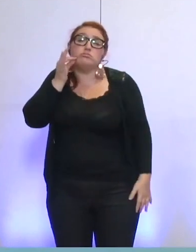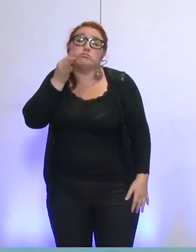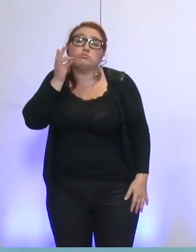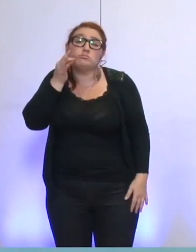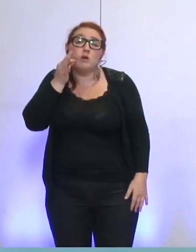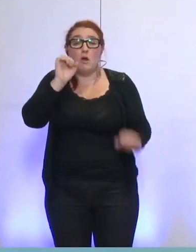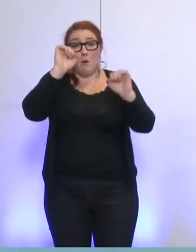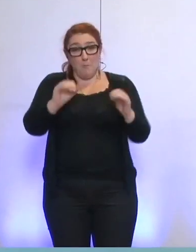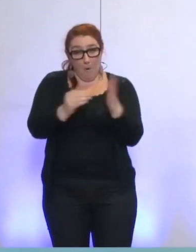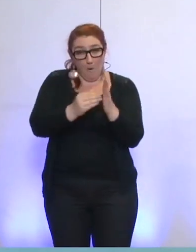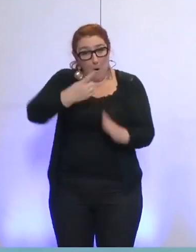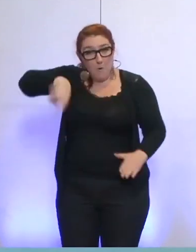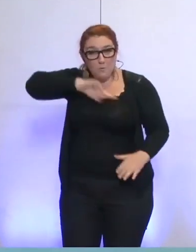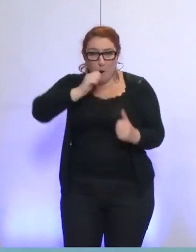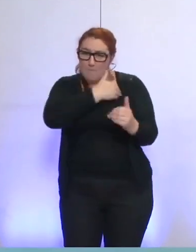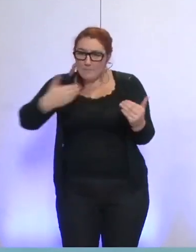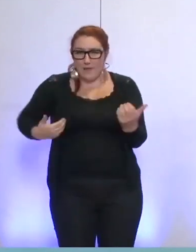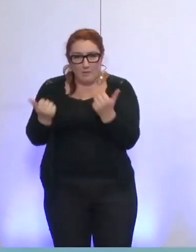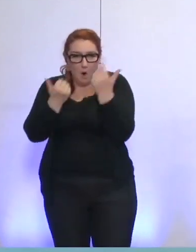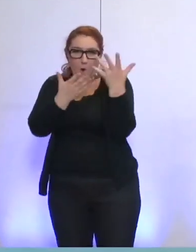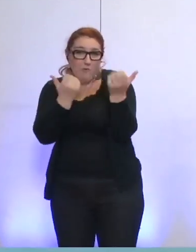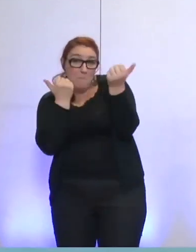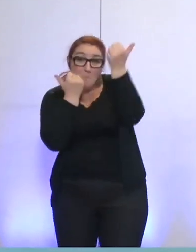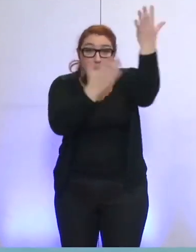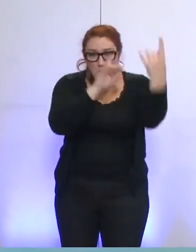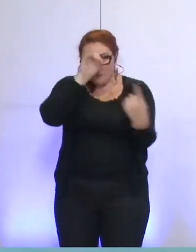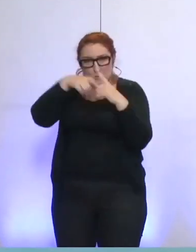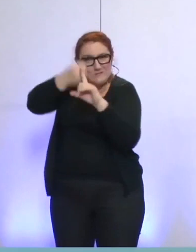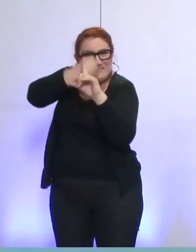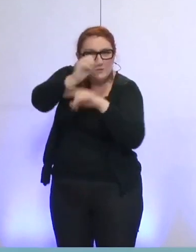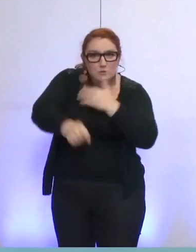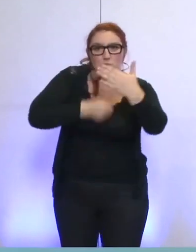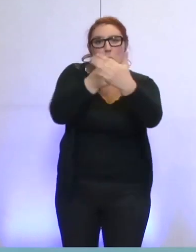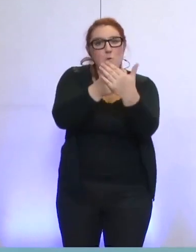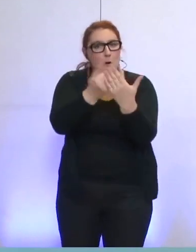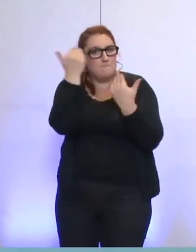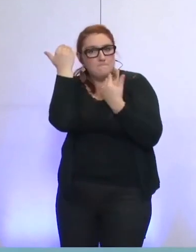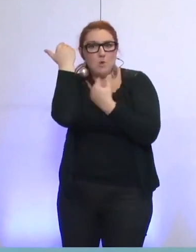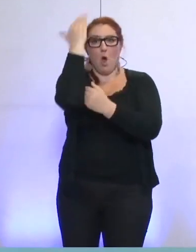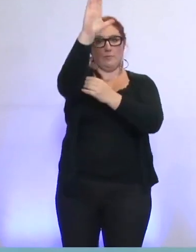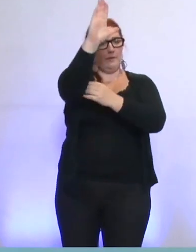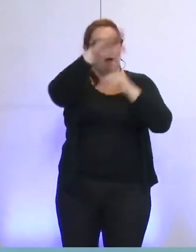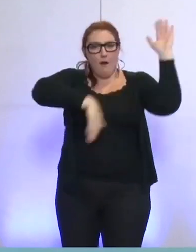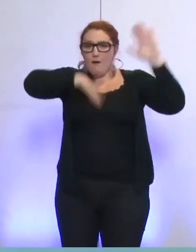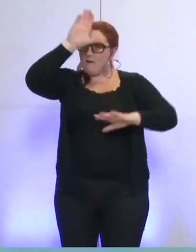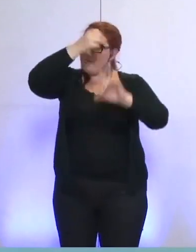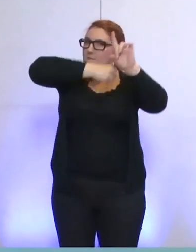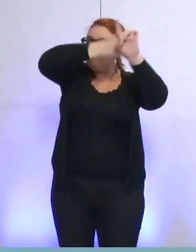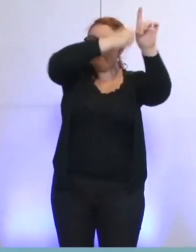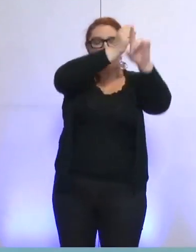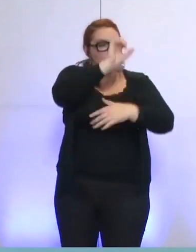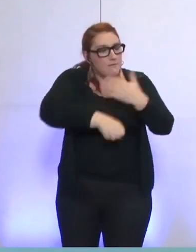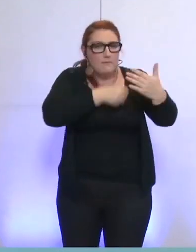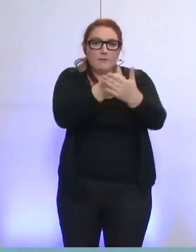offre aurait pu permettre à GEG de continuer à se battre. Et à défendre sa candidature ainsi que les 25 emplois locaux concernés.